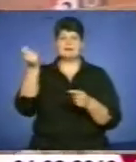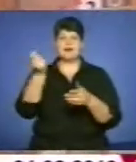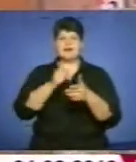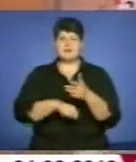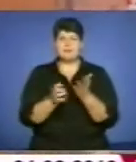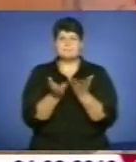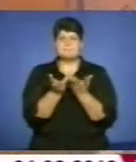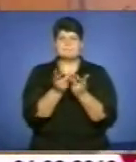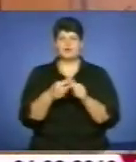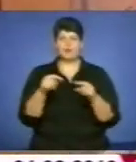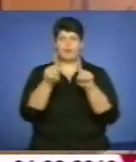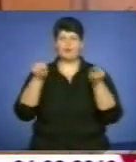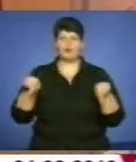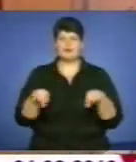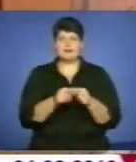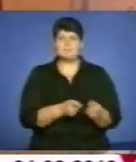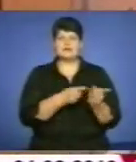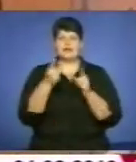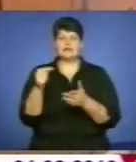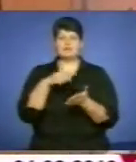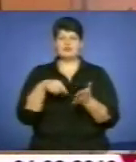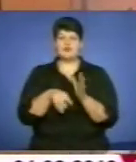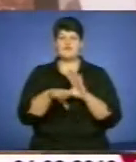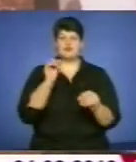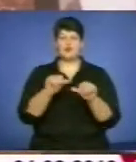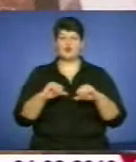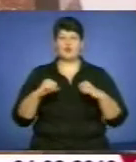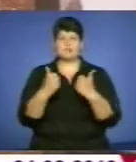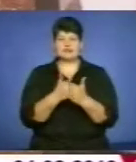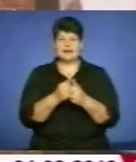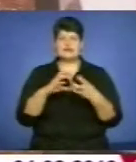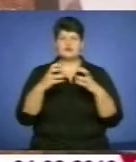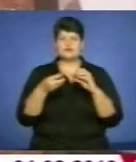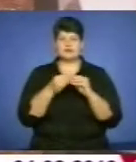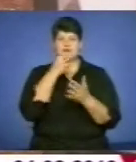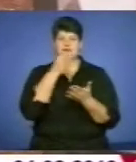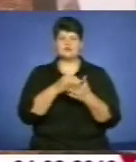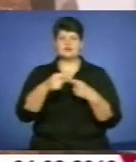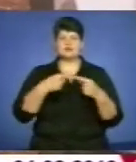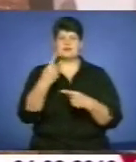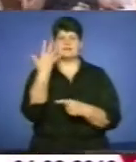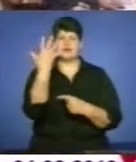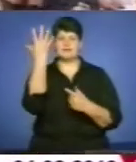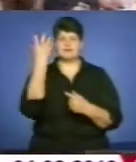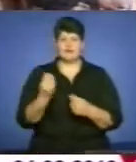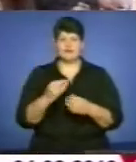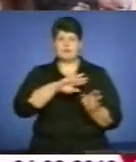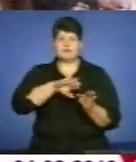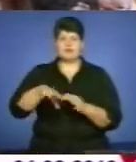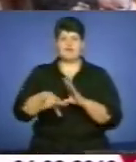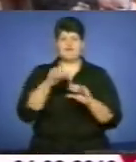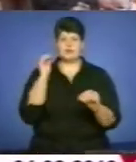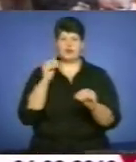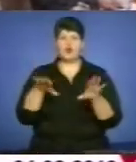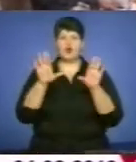комісій передали їх до міської виборчої комісії. Результати оприлюдні через п'ять днів після виборів. Голова тернопільської міської